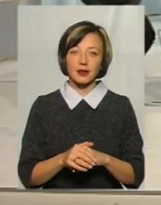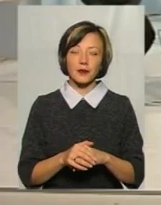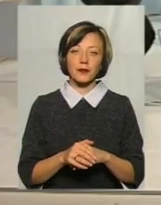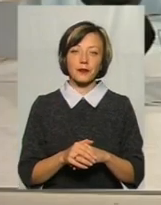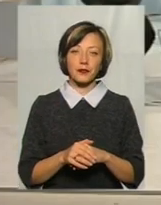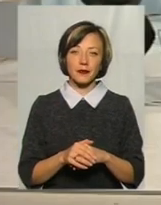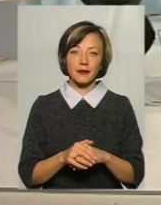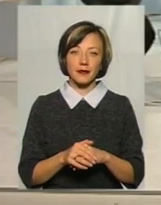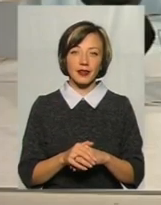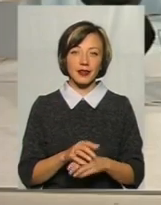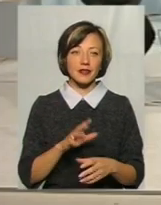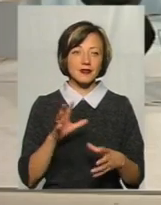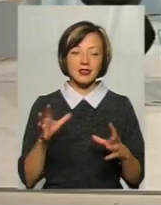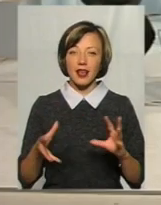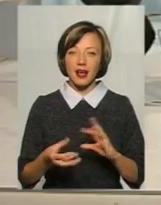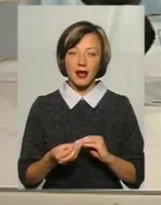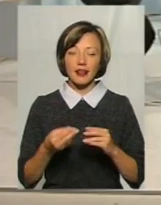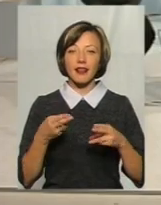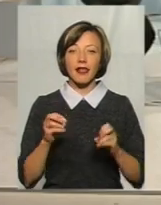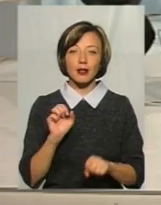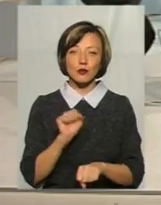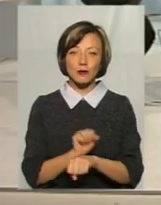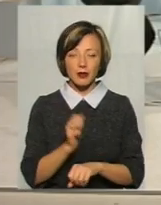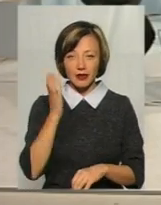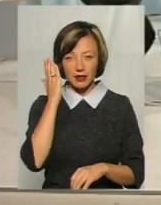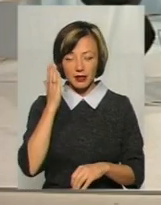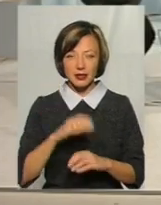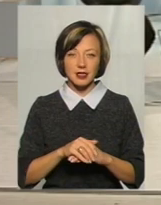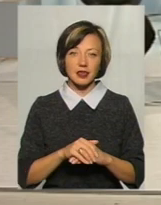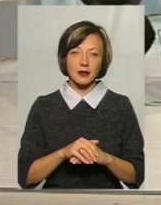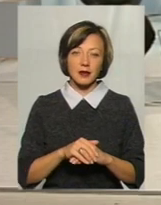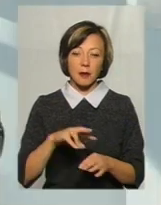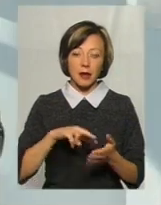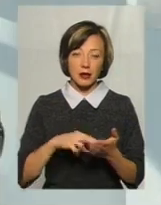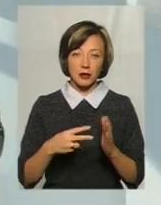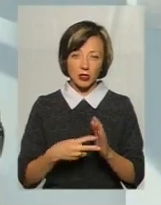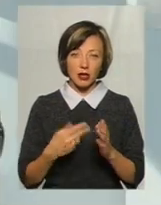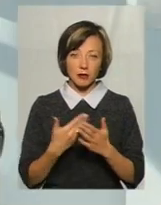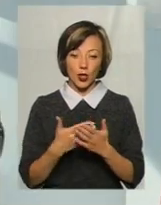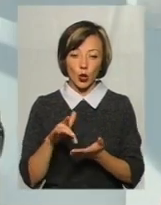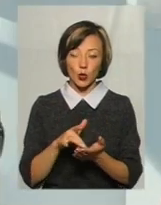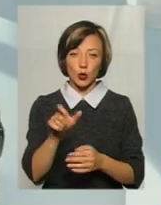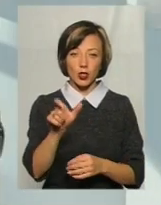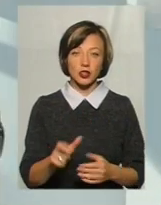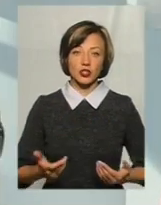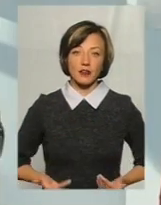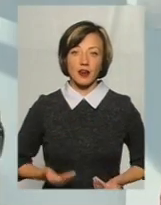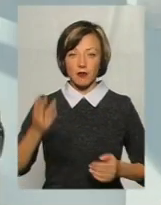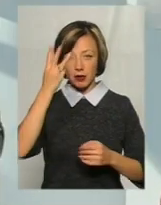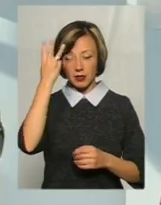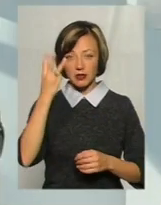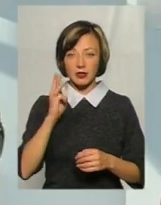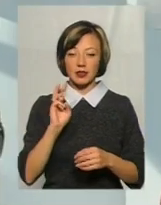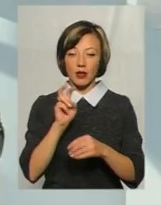Там, взагалі, портал передбачає, що він, наприклад, турист, живе в Хмельницькому, він